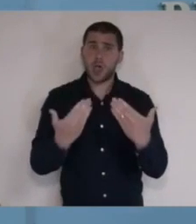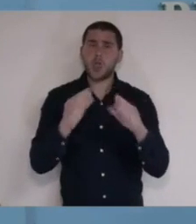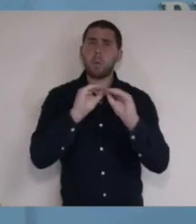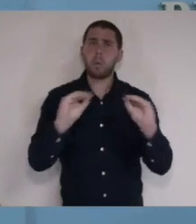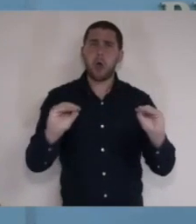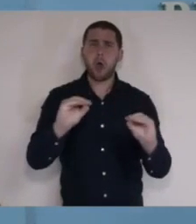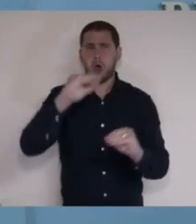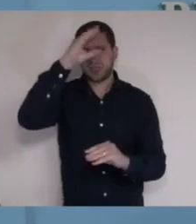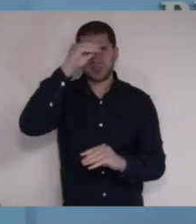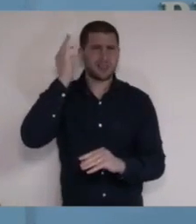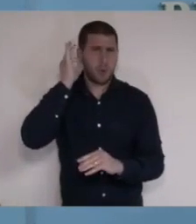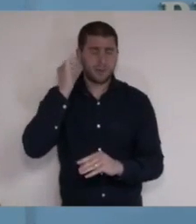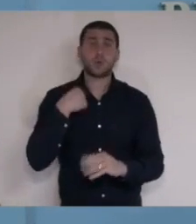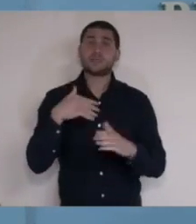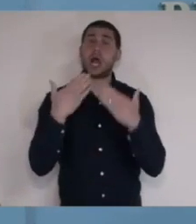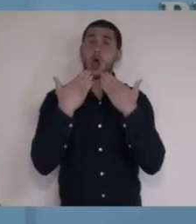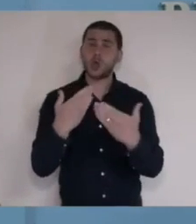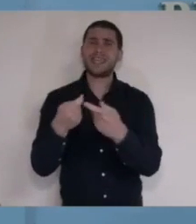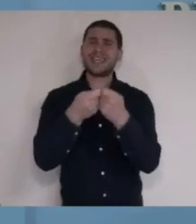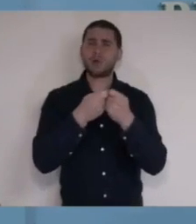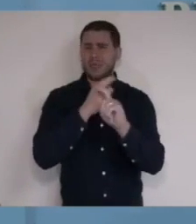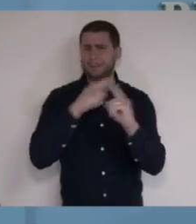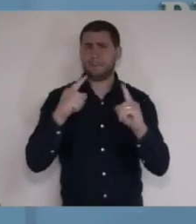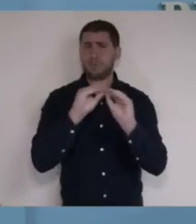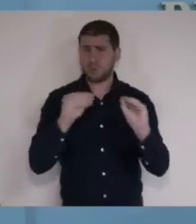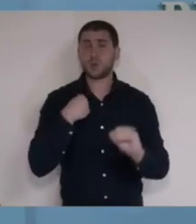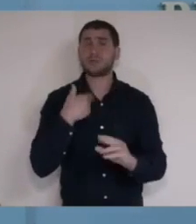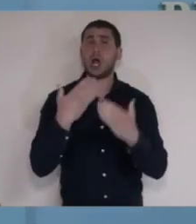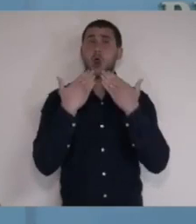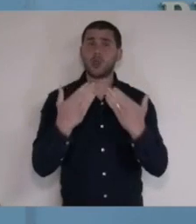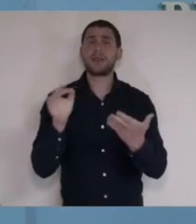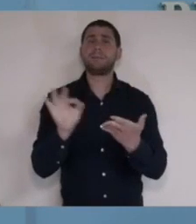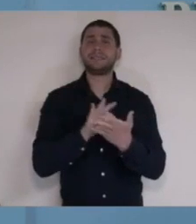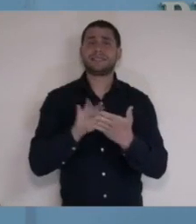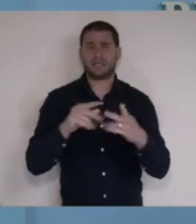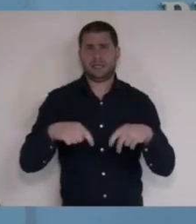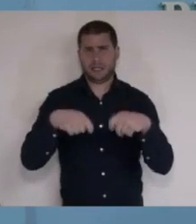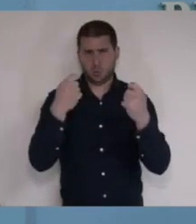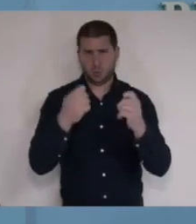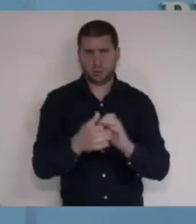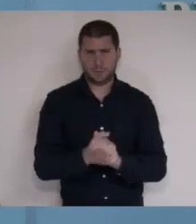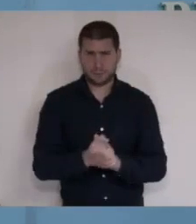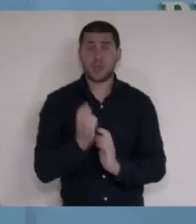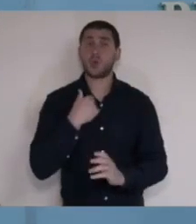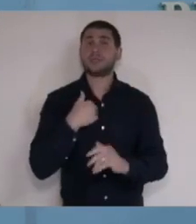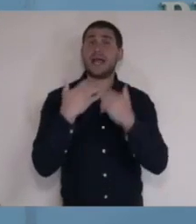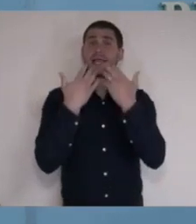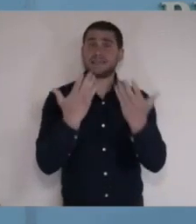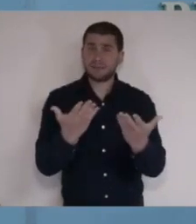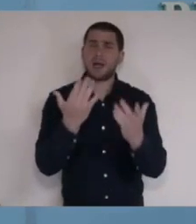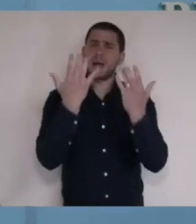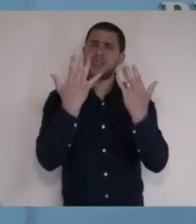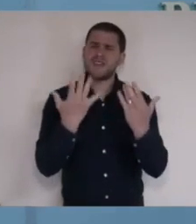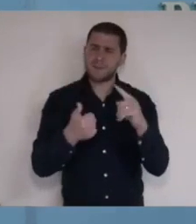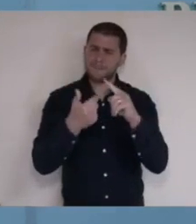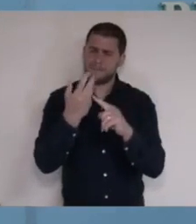למורות ולמורים. אני מבקש להודות לארגוני המורים, ואני מבקש להודות למשרד החינוך. אני רוצה לספר לכם